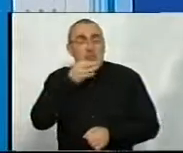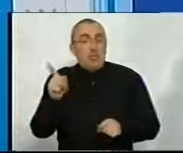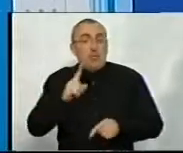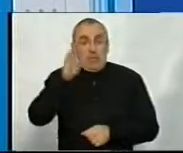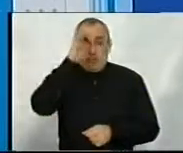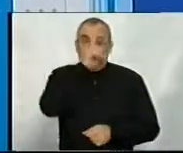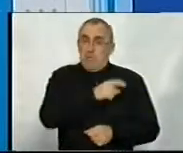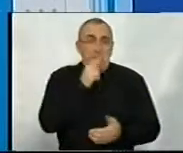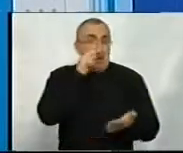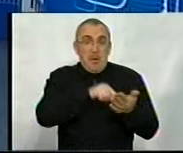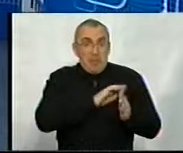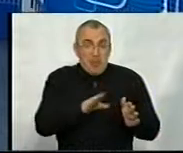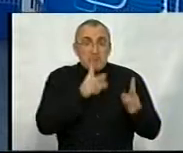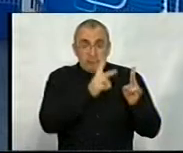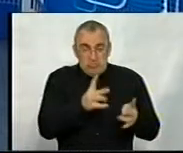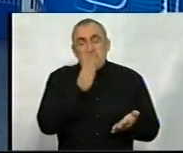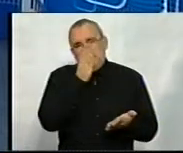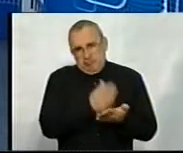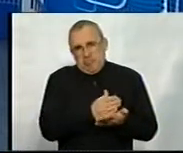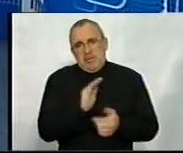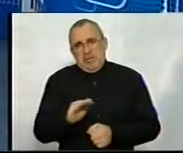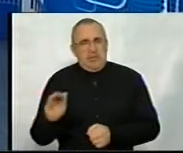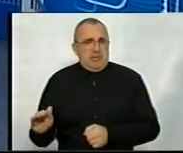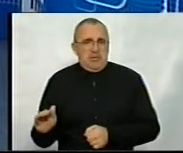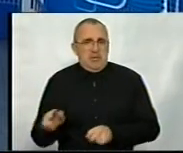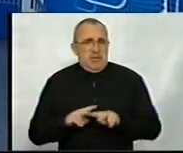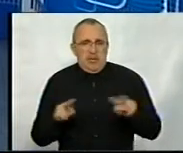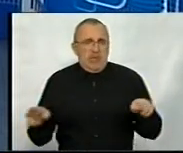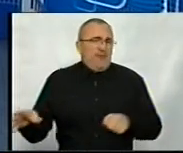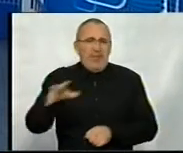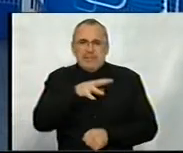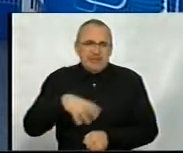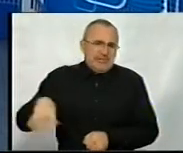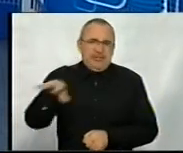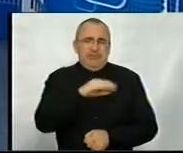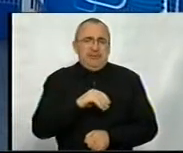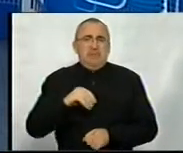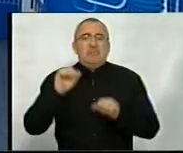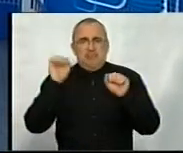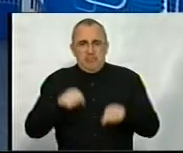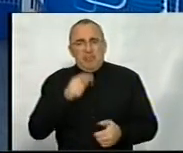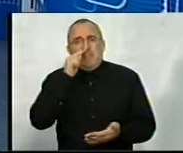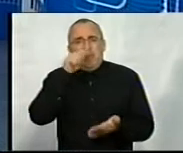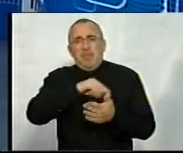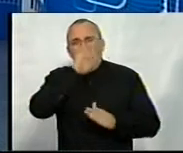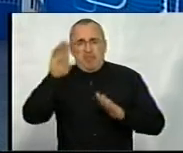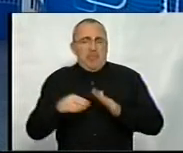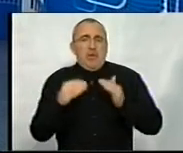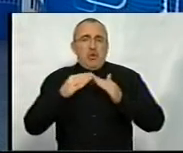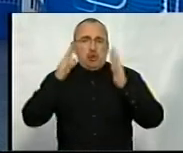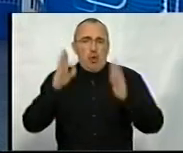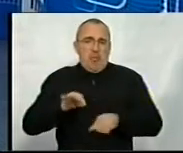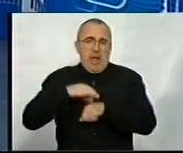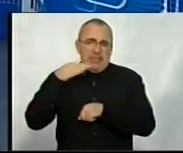чоловіки не підпадають під насилля чи діти. Тобто всі здатні підпадати під домашнє